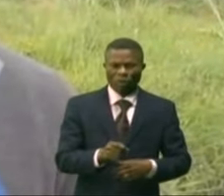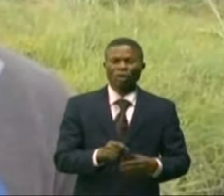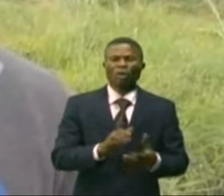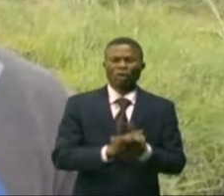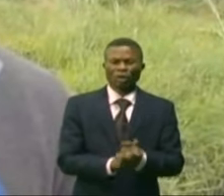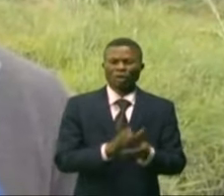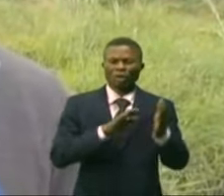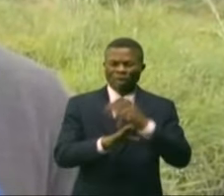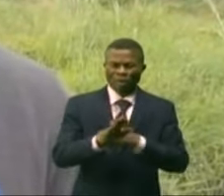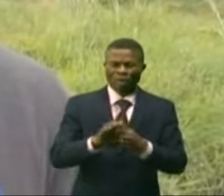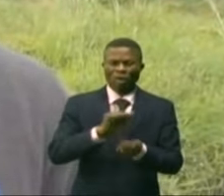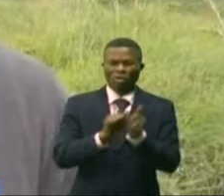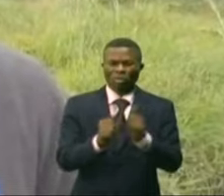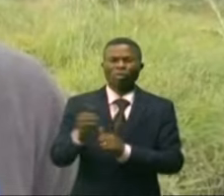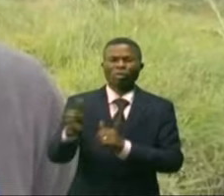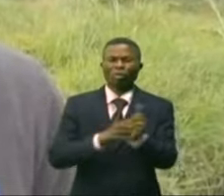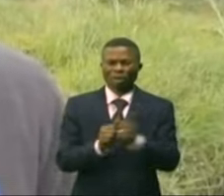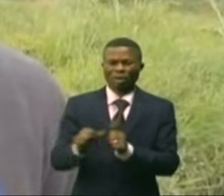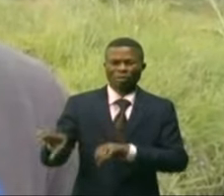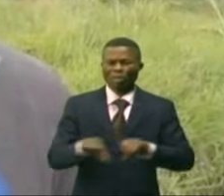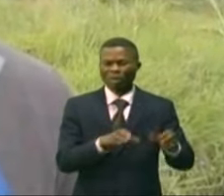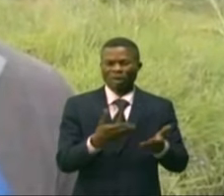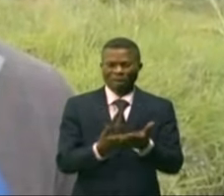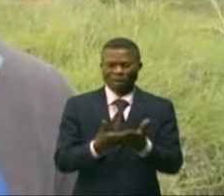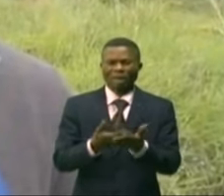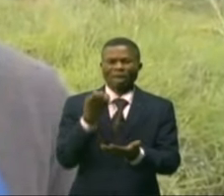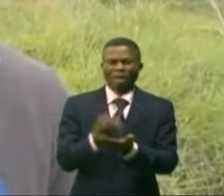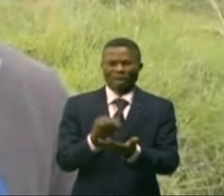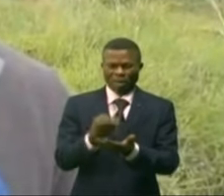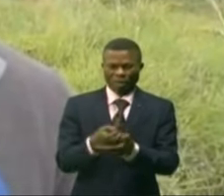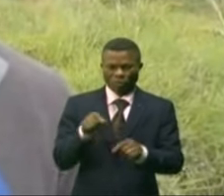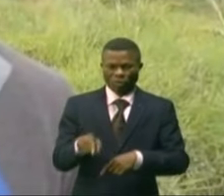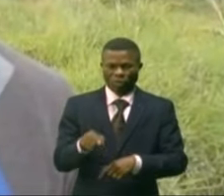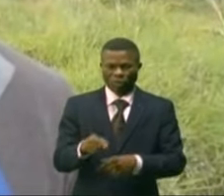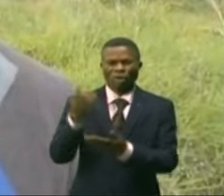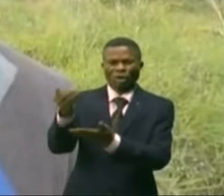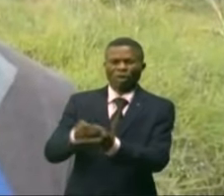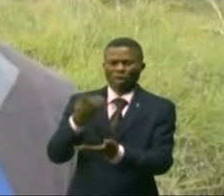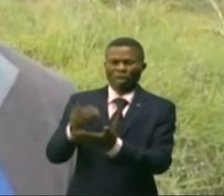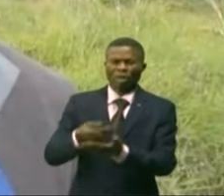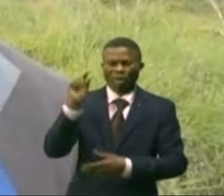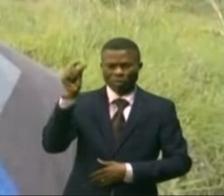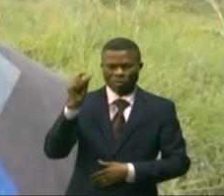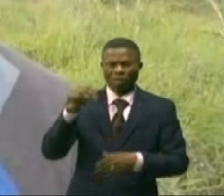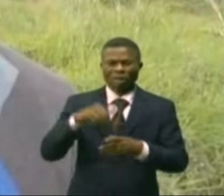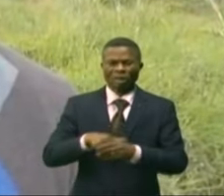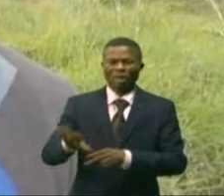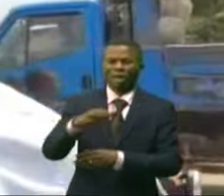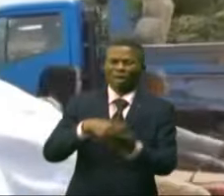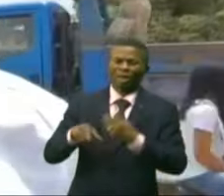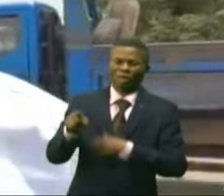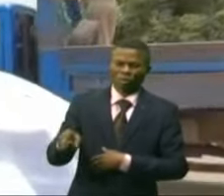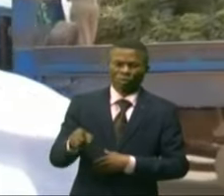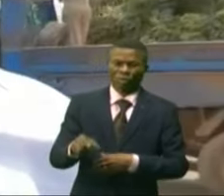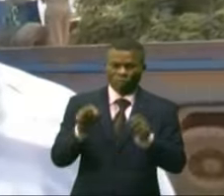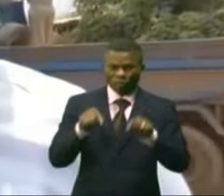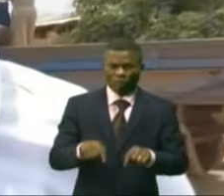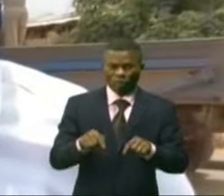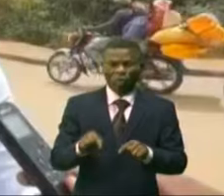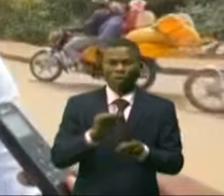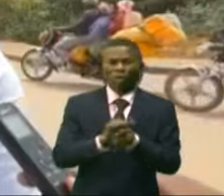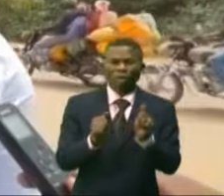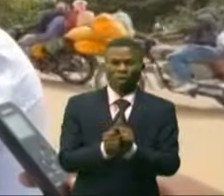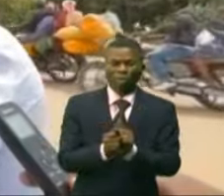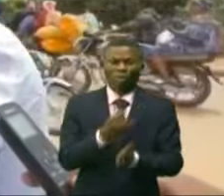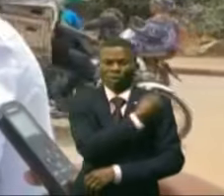pour des intérêts purément économiques liés aux exploitations de l'or dans le territoire de Djougou. Aujourd'hui, la question de